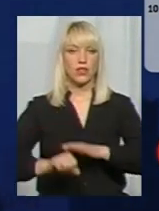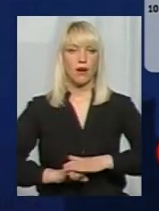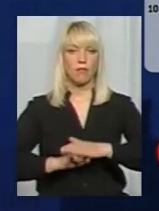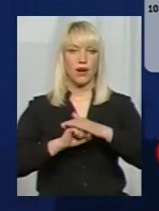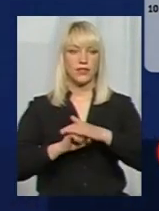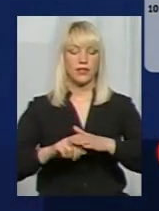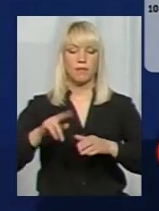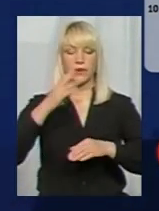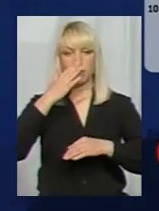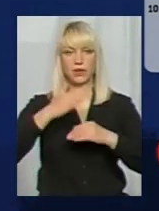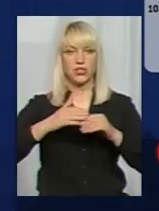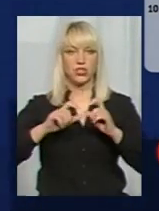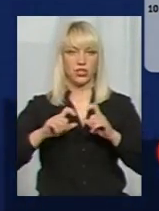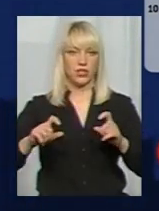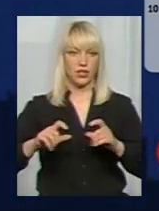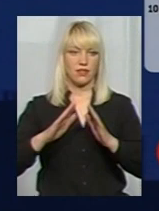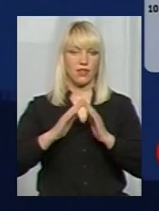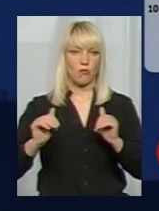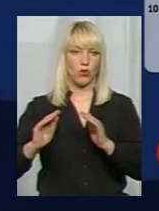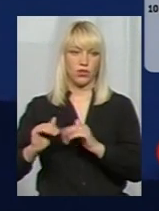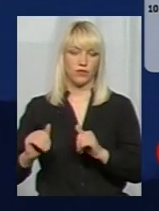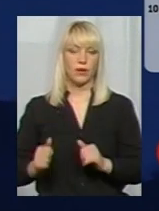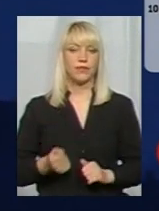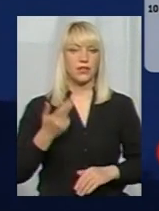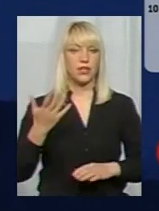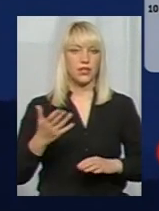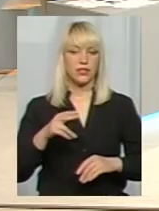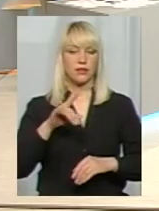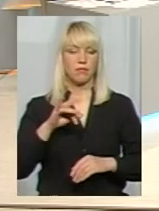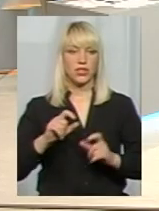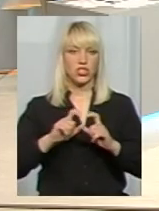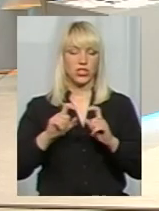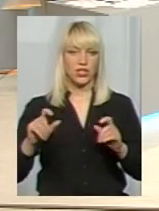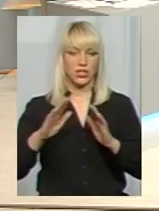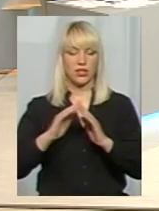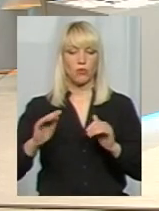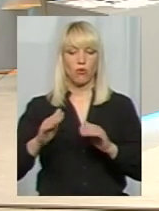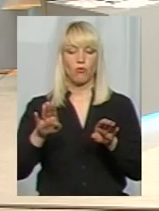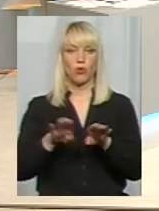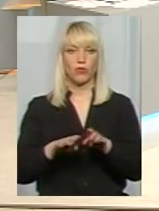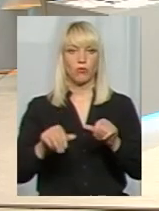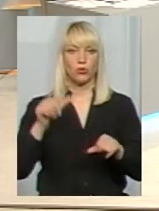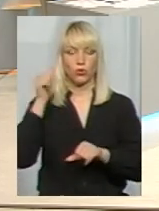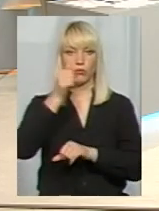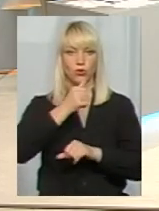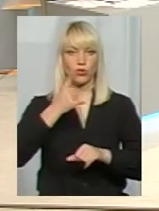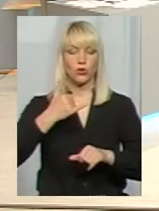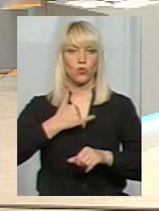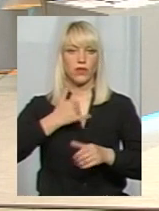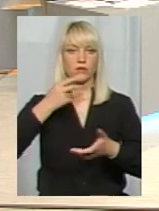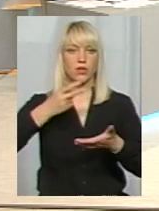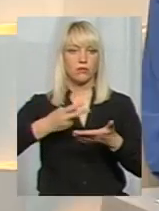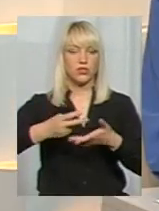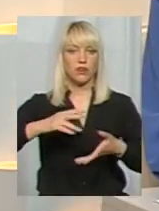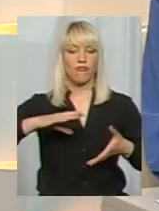пришкільних таборів. Кількість пришкільних таборів в порівнянні з минулим роком у нас передбачається в